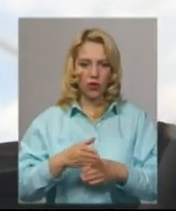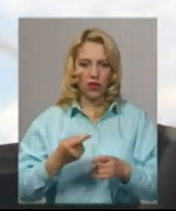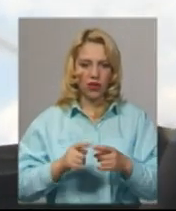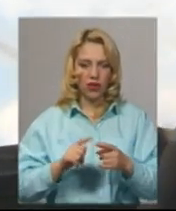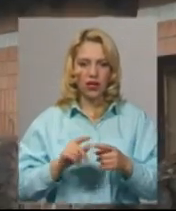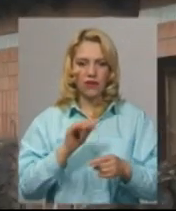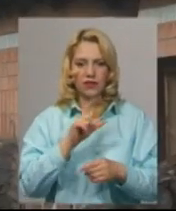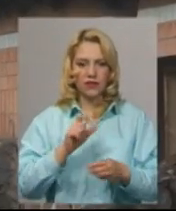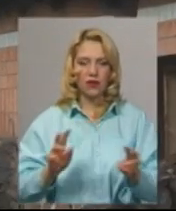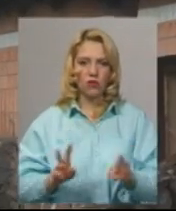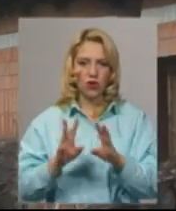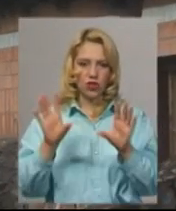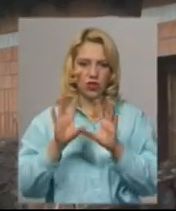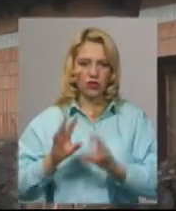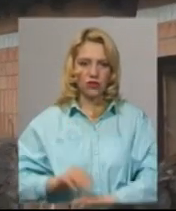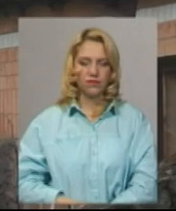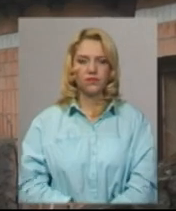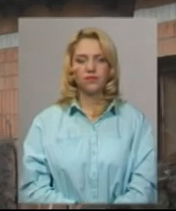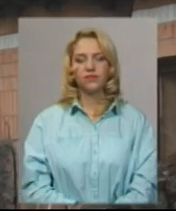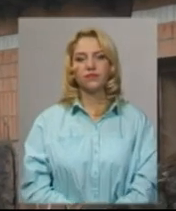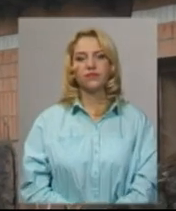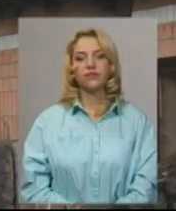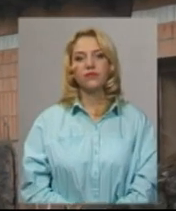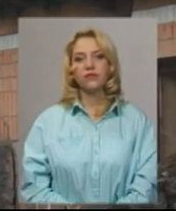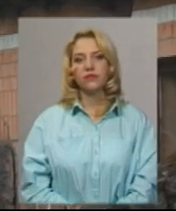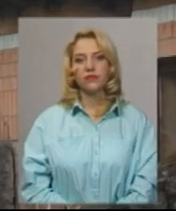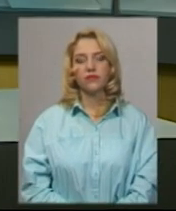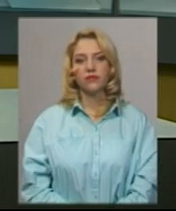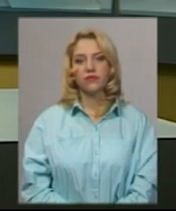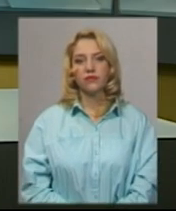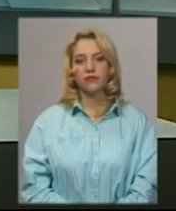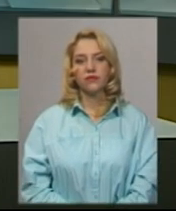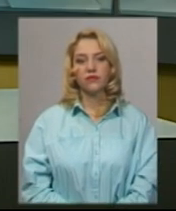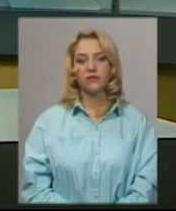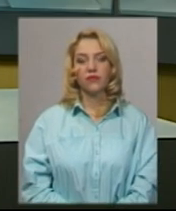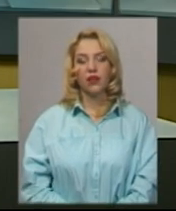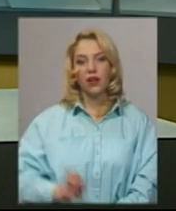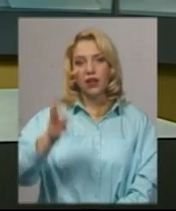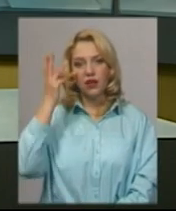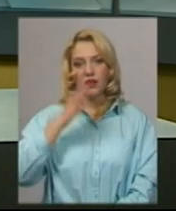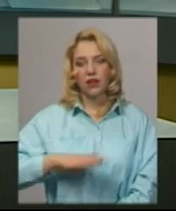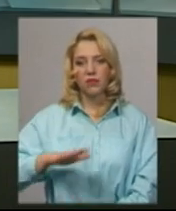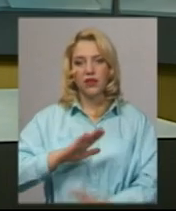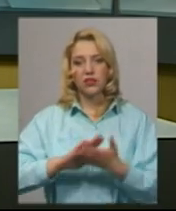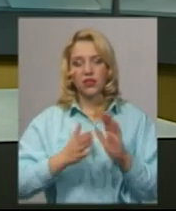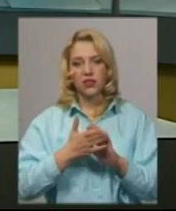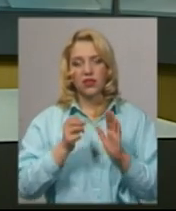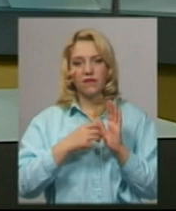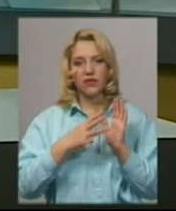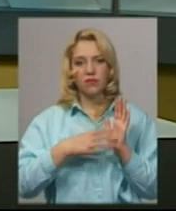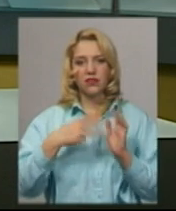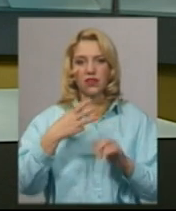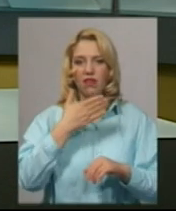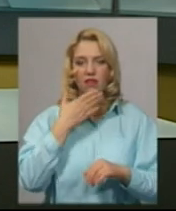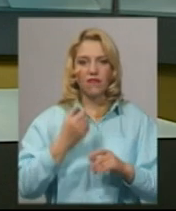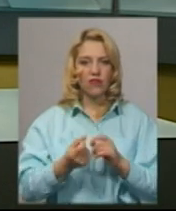пристосованої техніки. Світлана Поробок, Іван Мовчан, новини на Суспільному, Хмельниччина. На Хмельниччині станом на 18.30 не